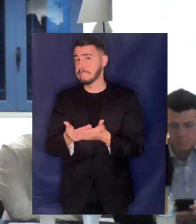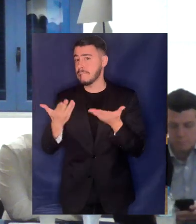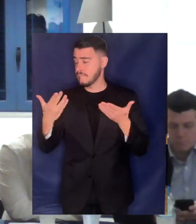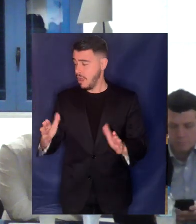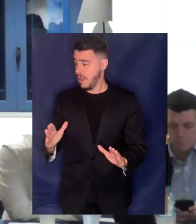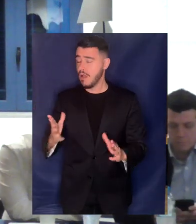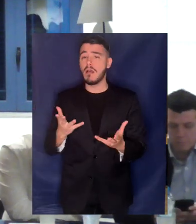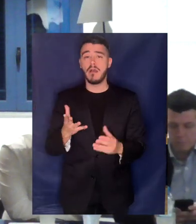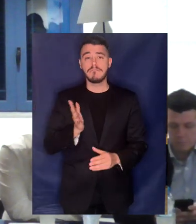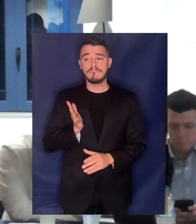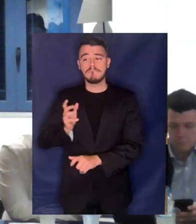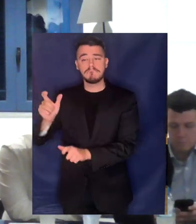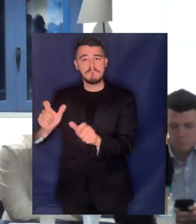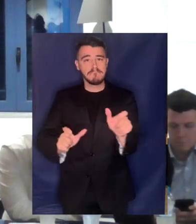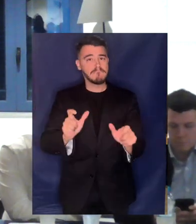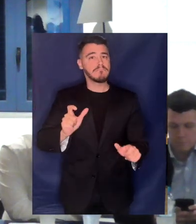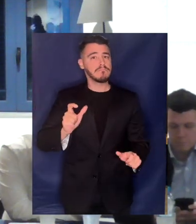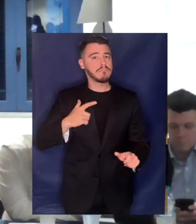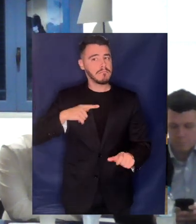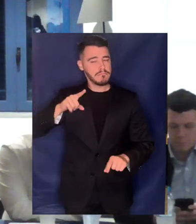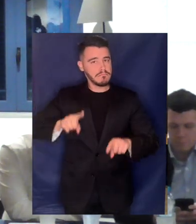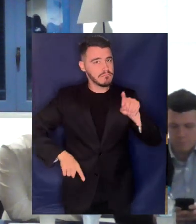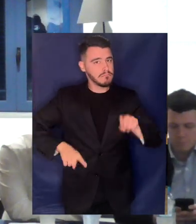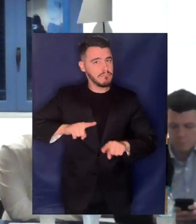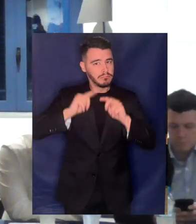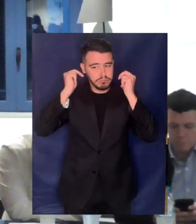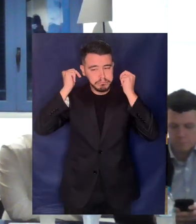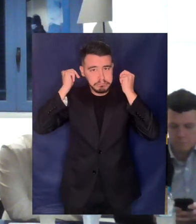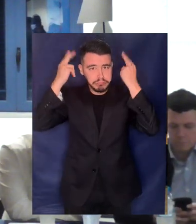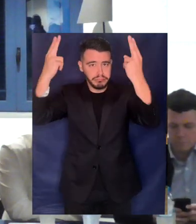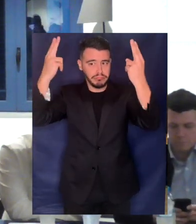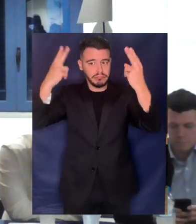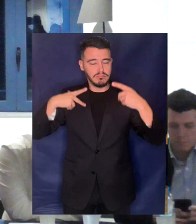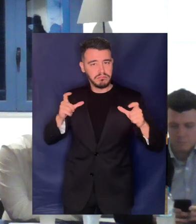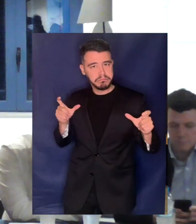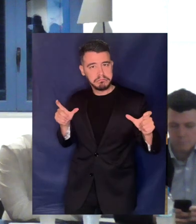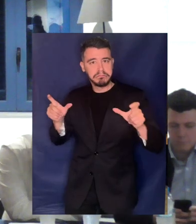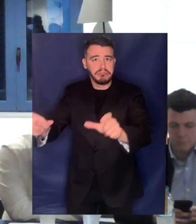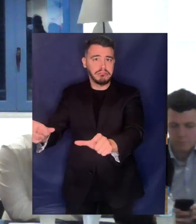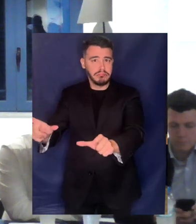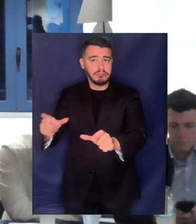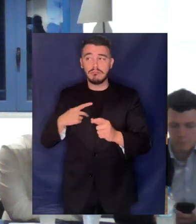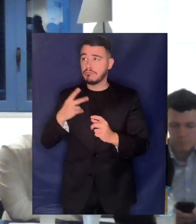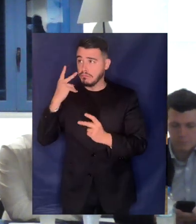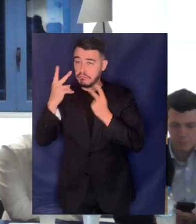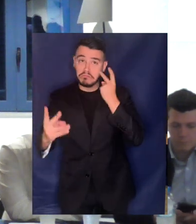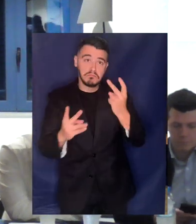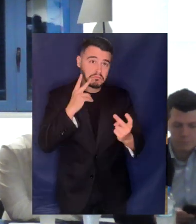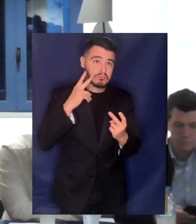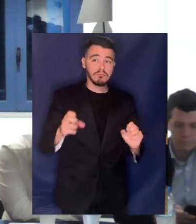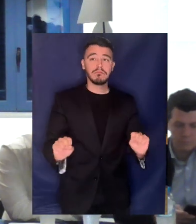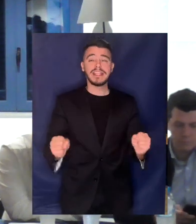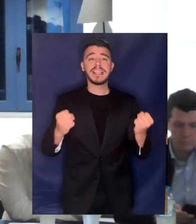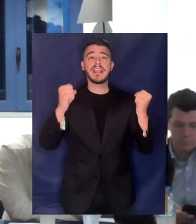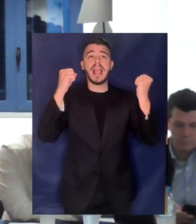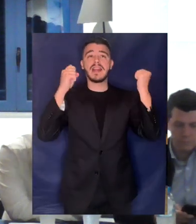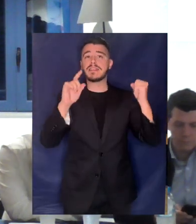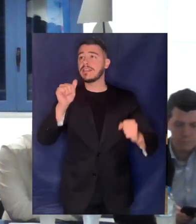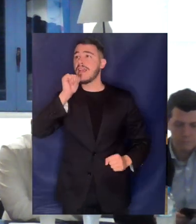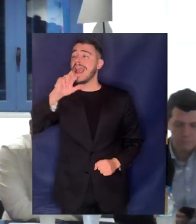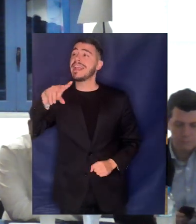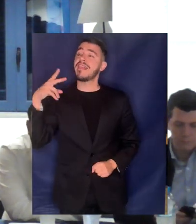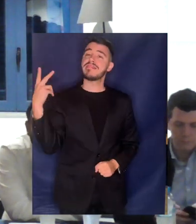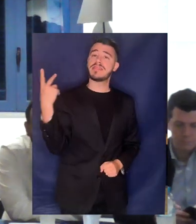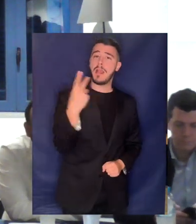αντιστέκονται έχουμε εργαζόμενους που αντιστέκονται και είναι πολύ μεγάλες βλέπω εδώ συνδικαλιστές είναι πολύ μεγάλες συμμάχες που έχουν